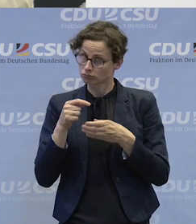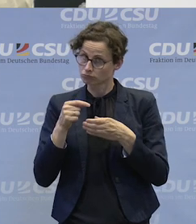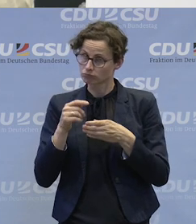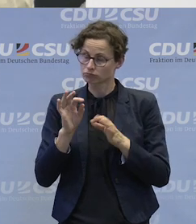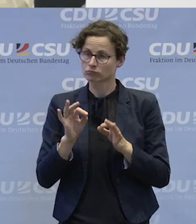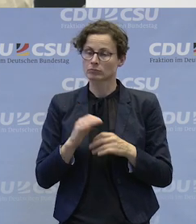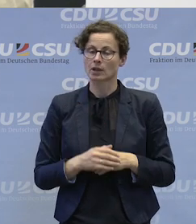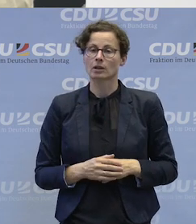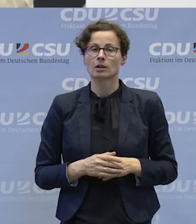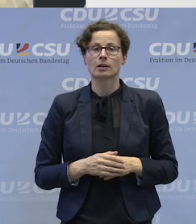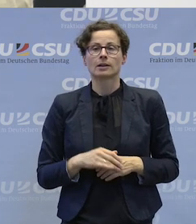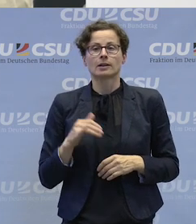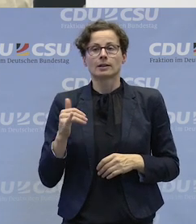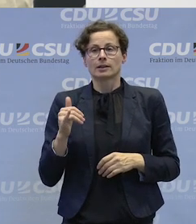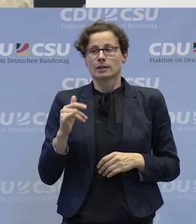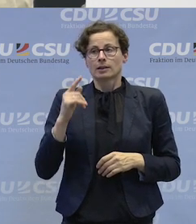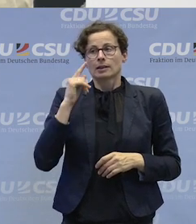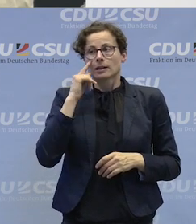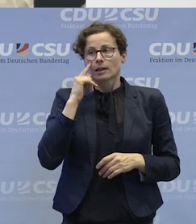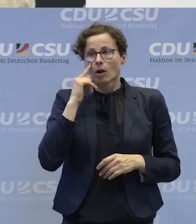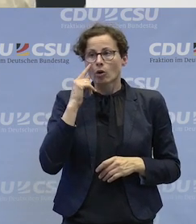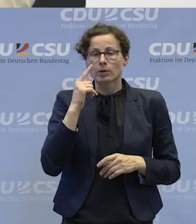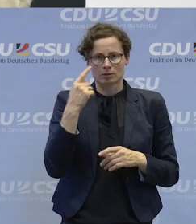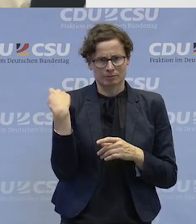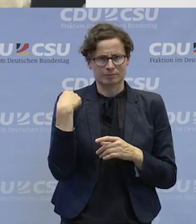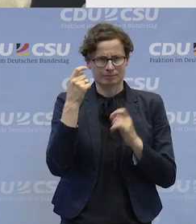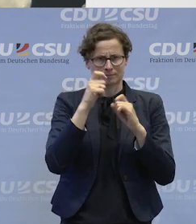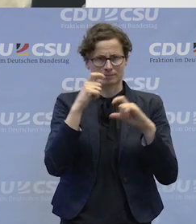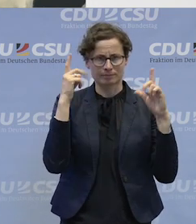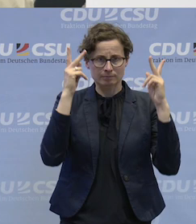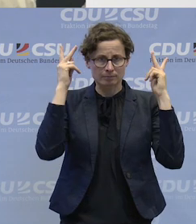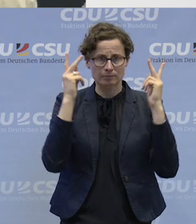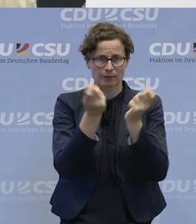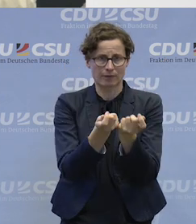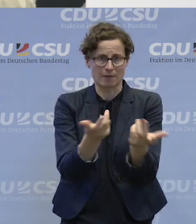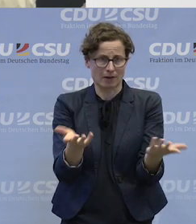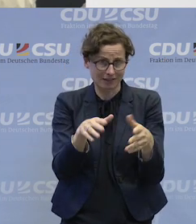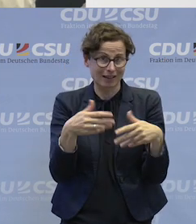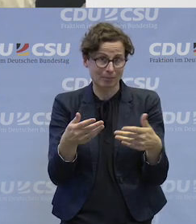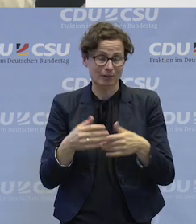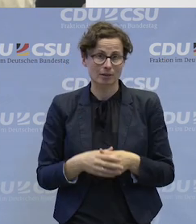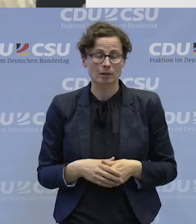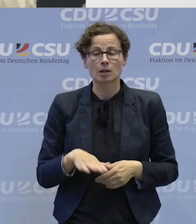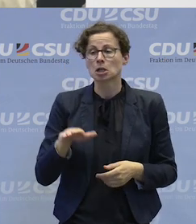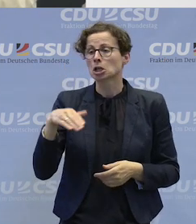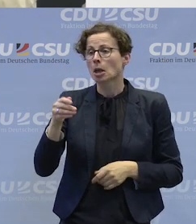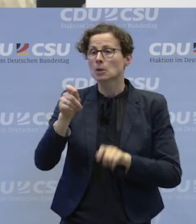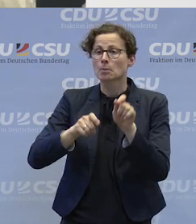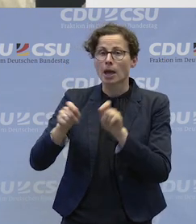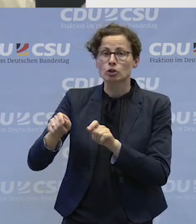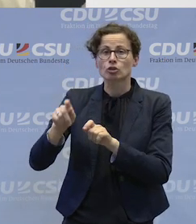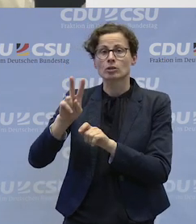Sehr gerne. Ich glaube, das ist wie die Vielfalt im Arbeitsleben tatsächlich auch ist. Wir haben Menschen auf